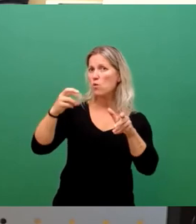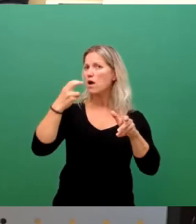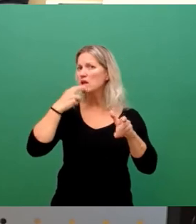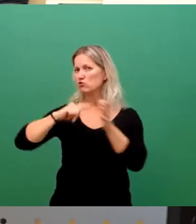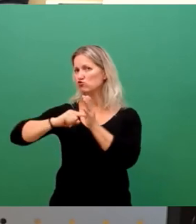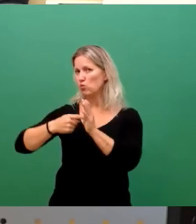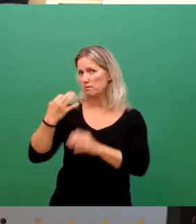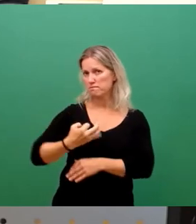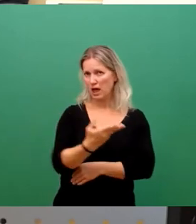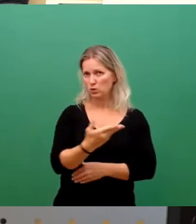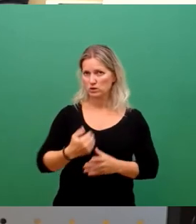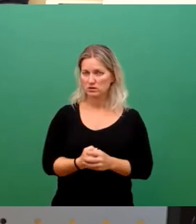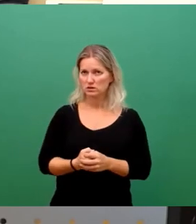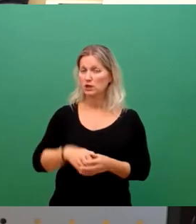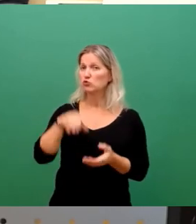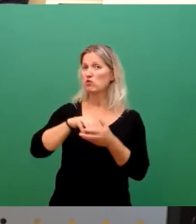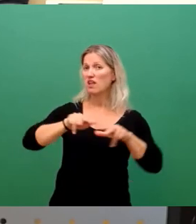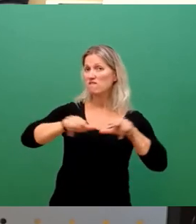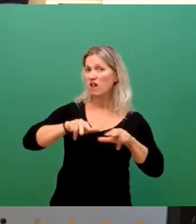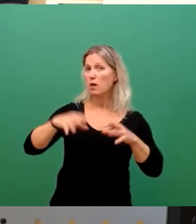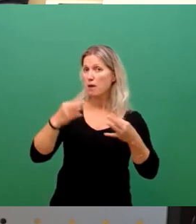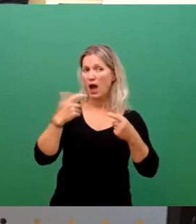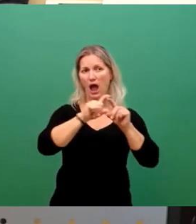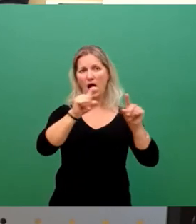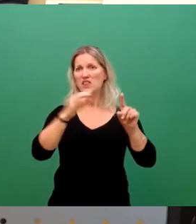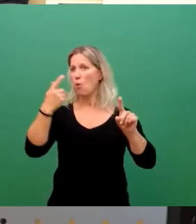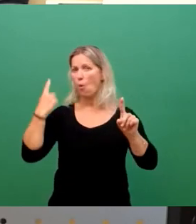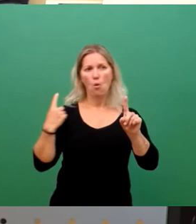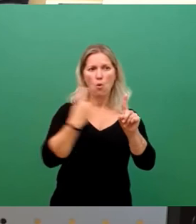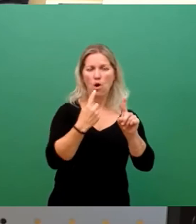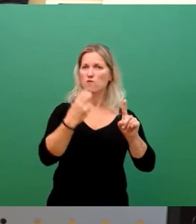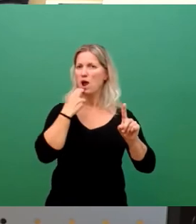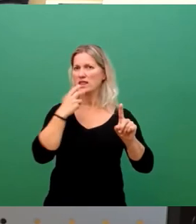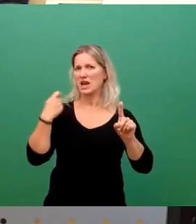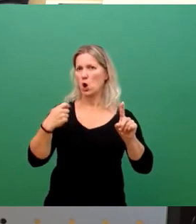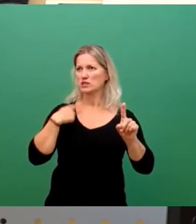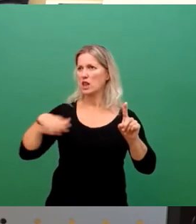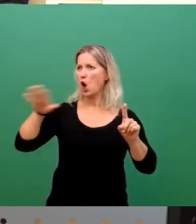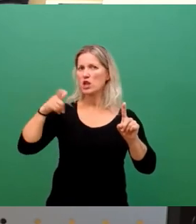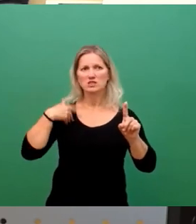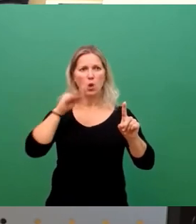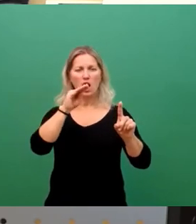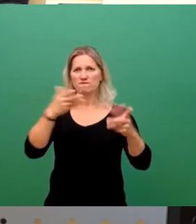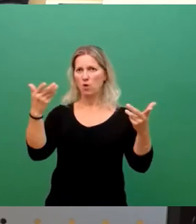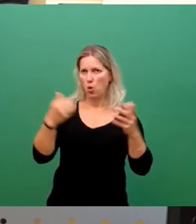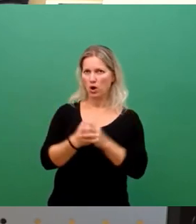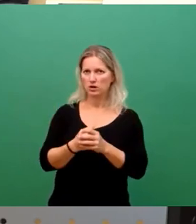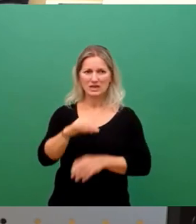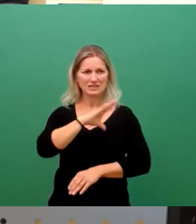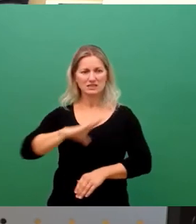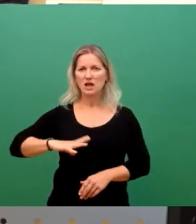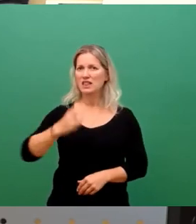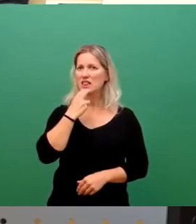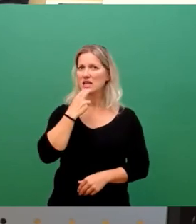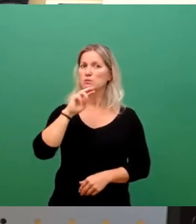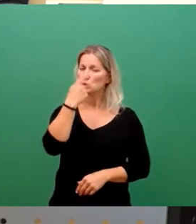brauchen in der Stadtverwaltung eine Anlaufstelle Energiekosten, an die sich BürgerInnen wenden können. Die Sachsenenergie muss aufgefordert werden, keine